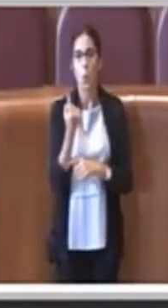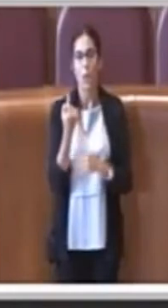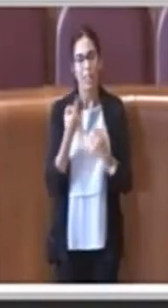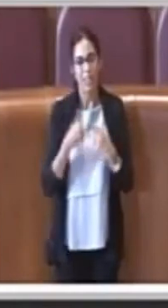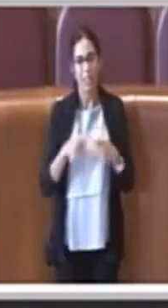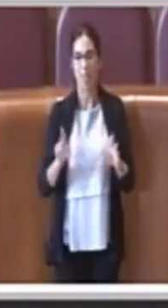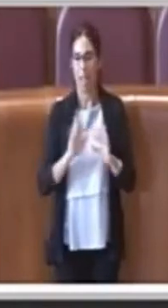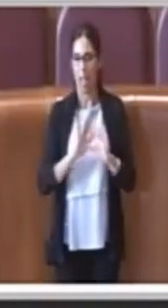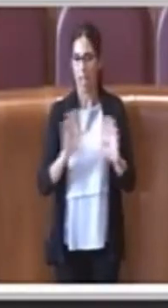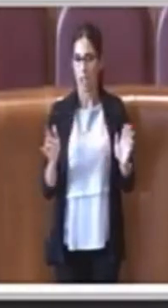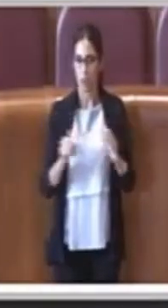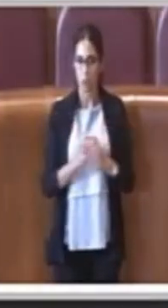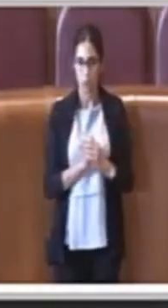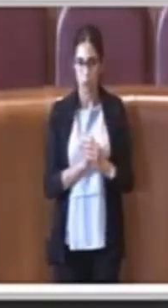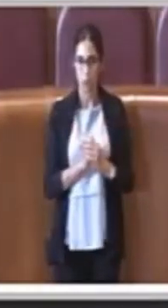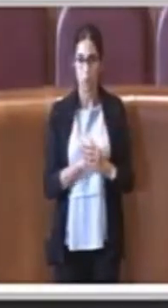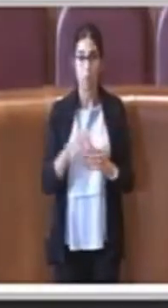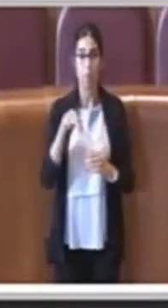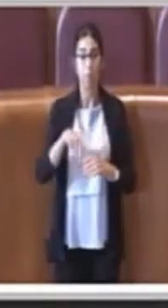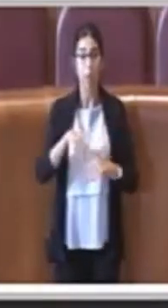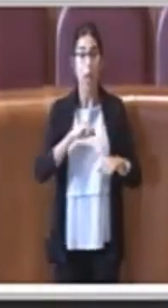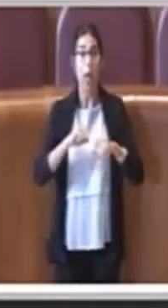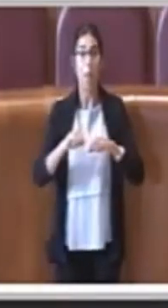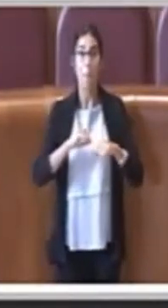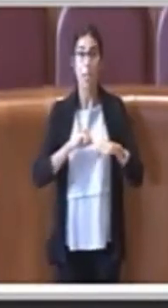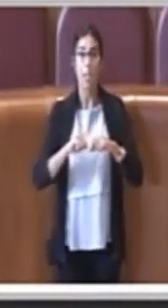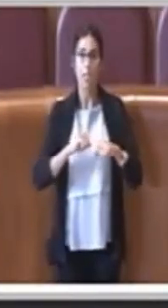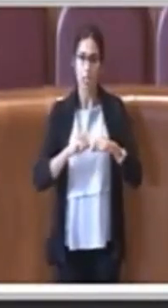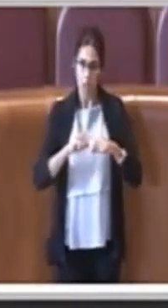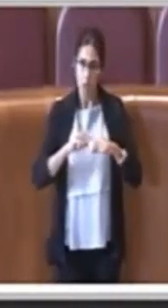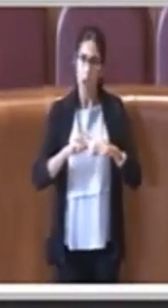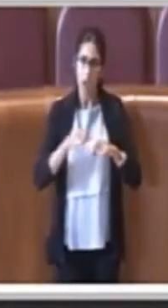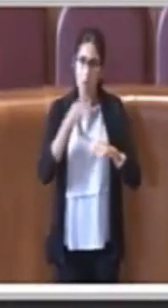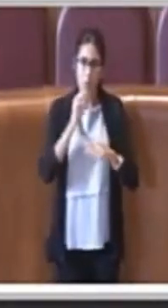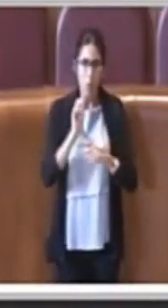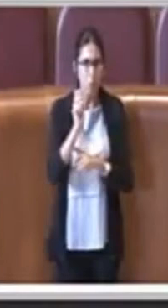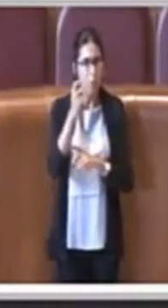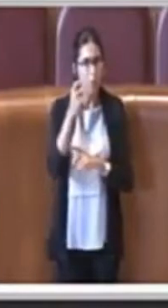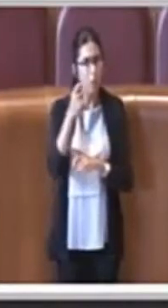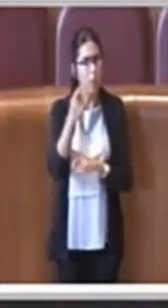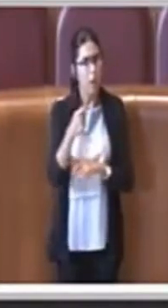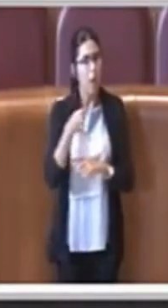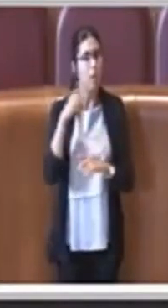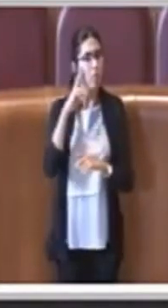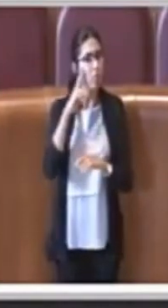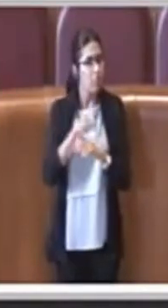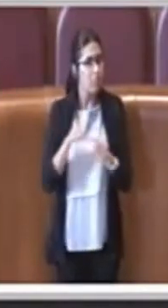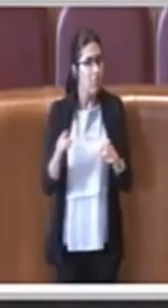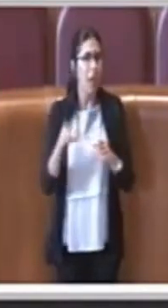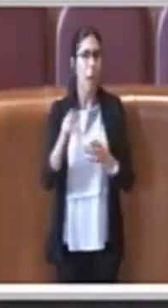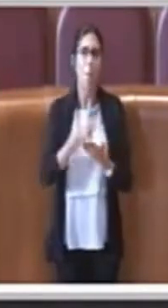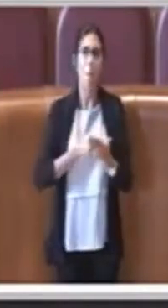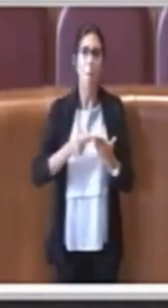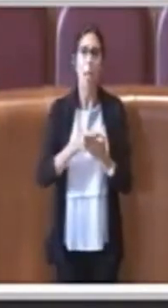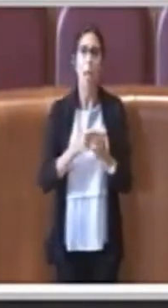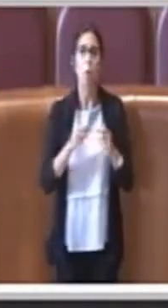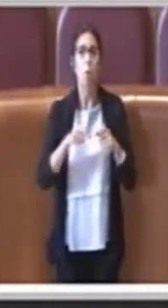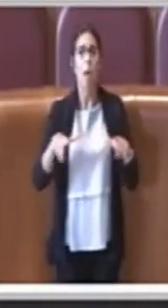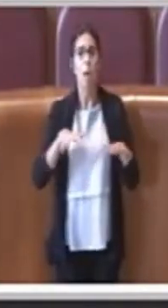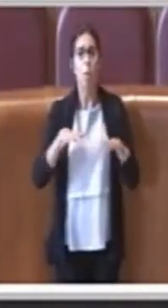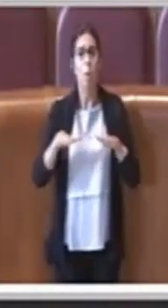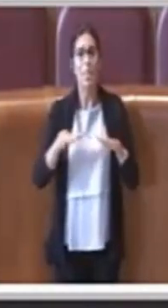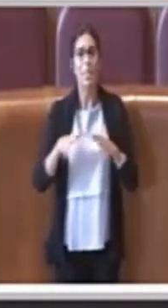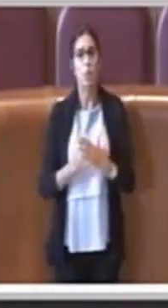diversa, ma questa amministrazione ha fatto moltissimo. Simone vorrei ricordare il piano urbano della mobilità sostenibile, che sarà